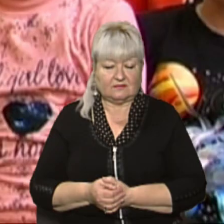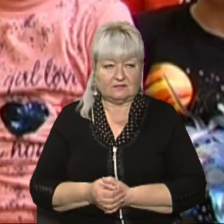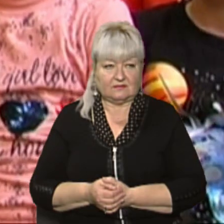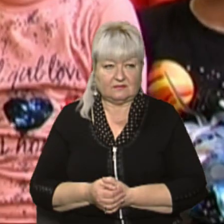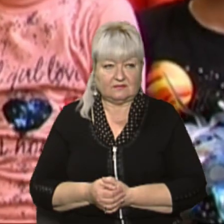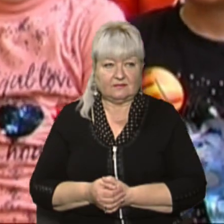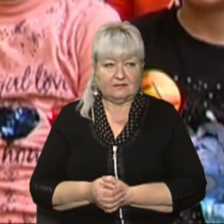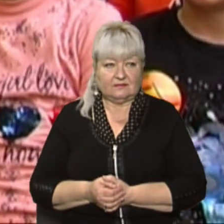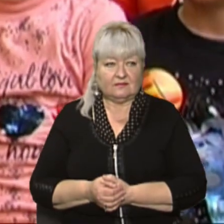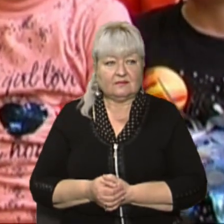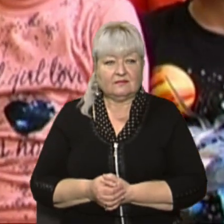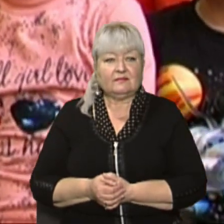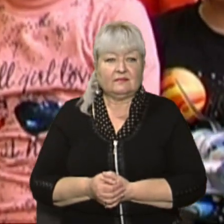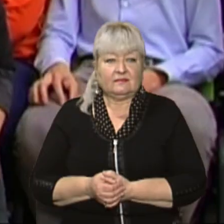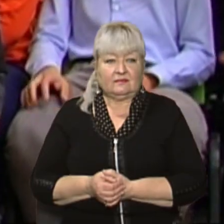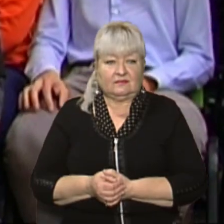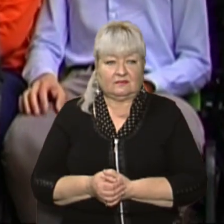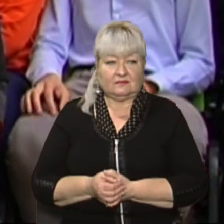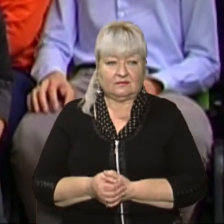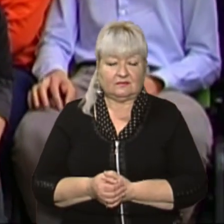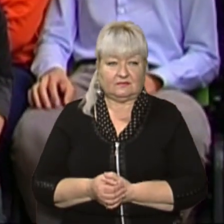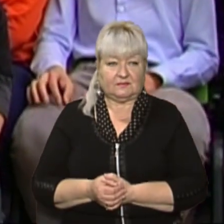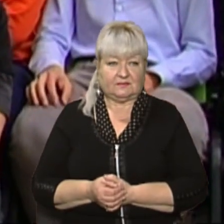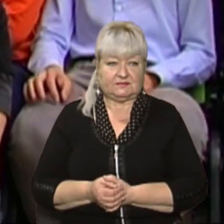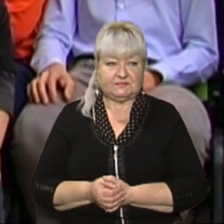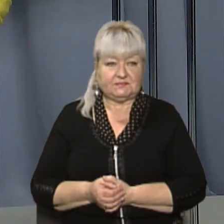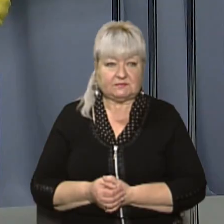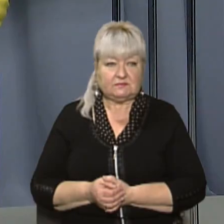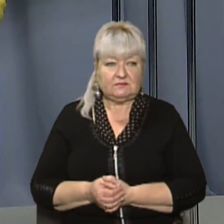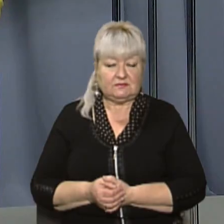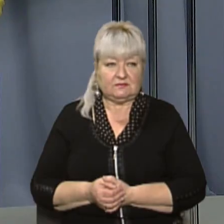Іван Кадуськов, Володимир Старник, новини на Суспільному, Львів.